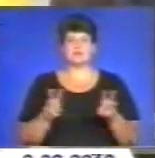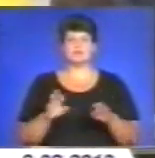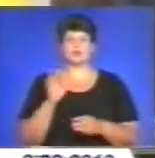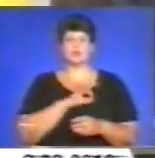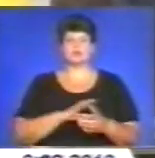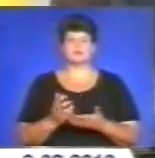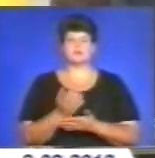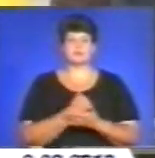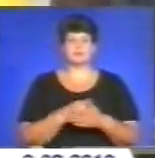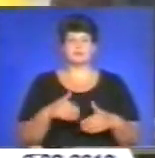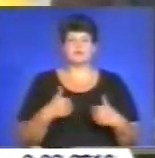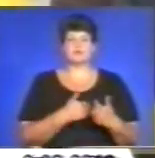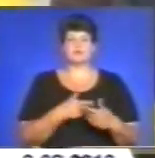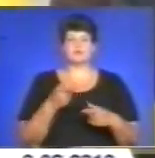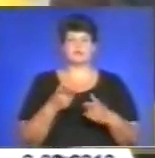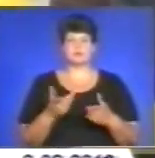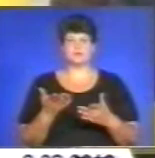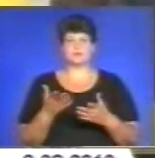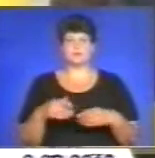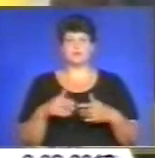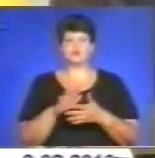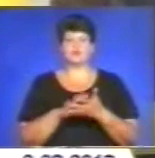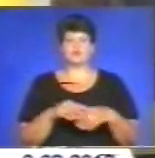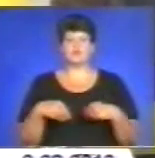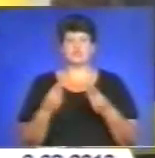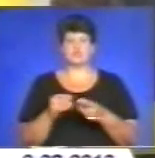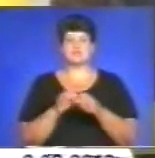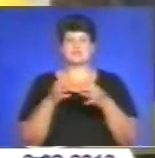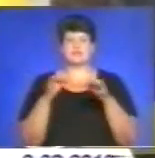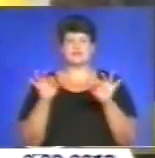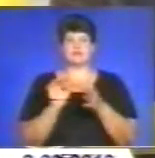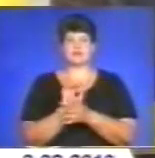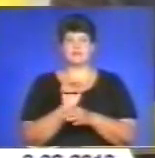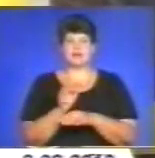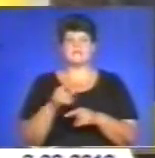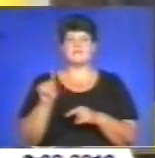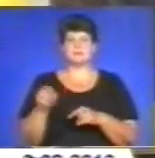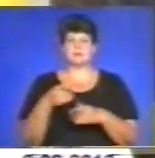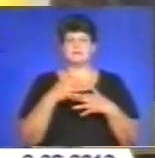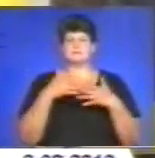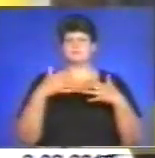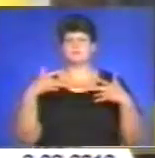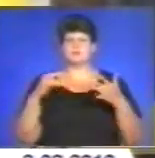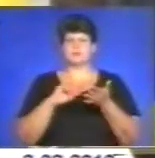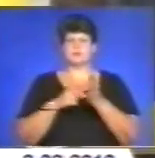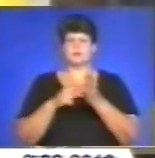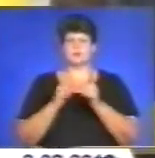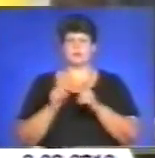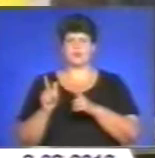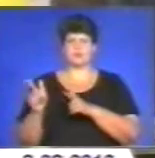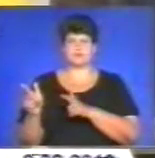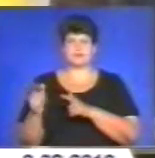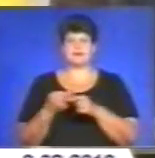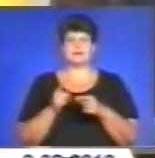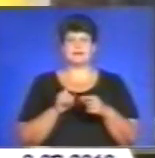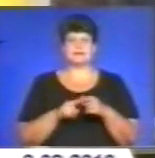і зборів вінісувало таку процедуру видачі сертифіката виробника, яка вимагає численних довідок та погоджень. Це